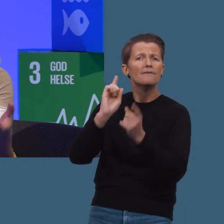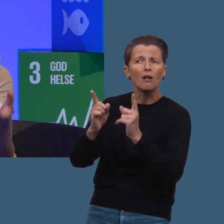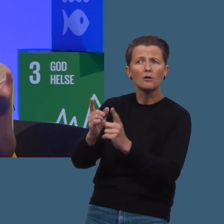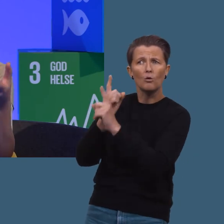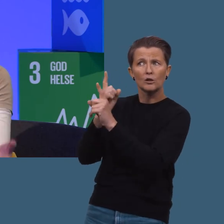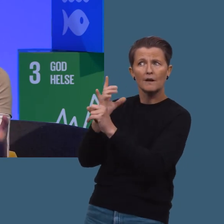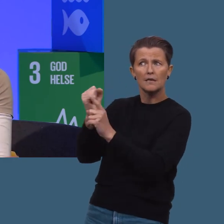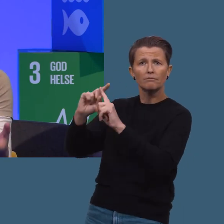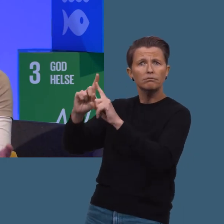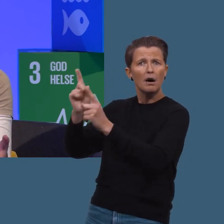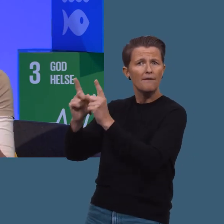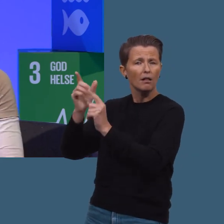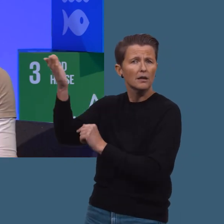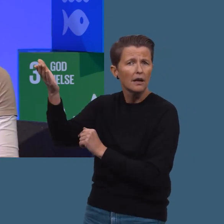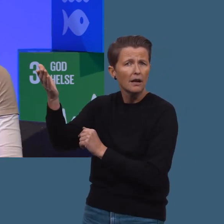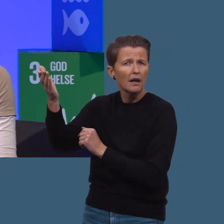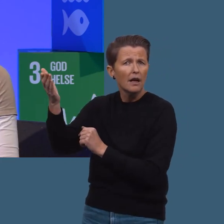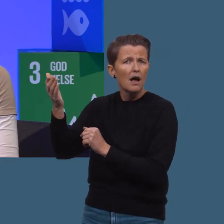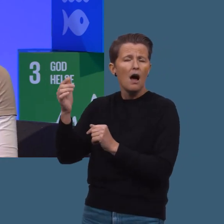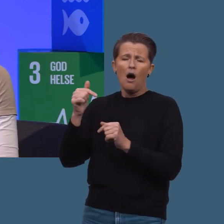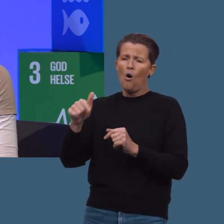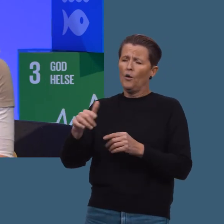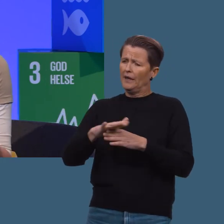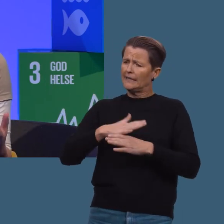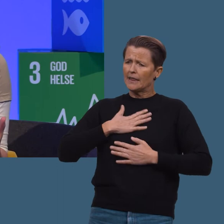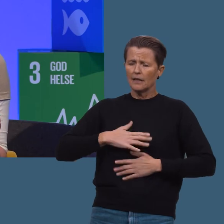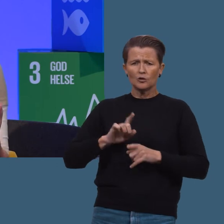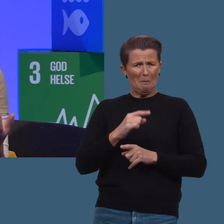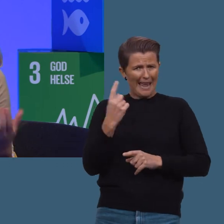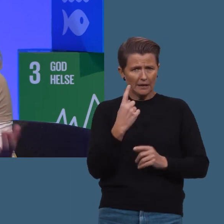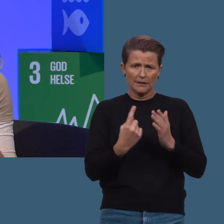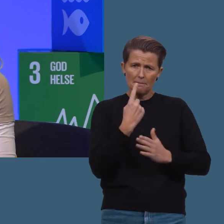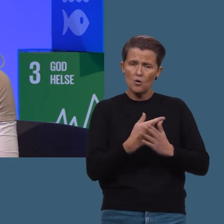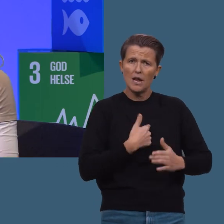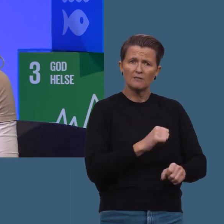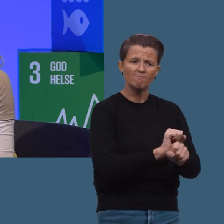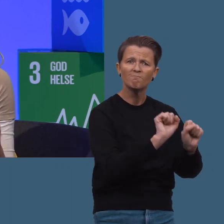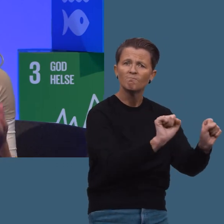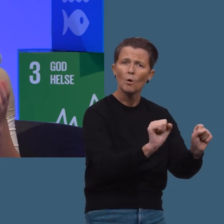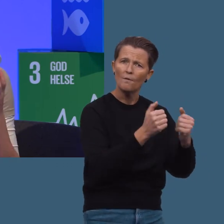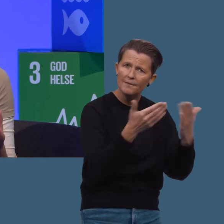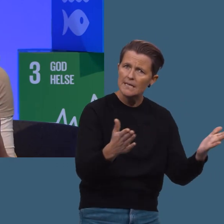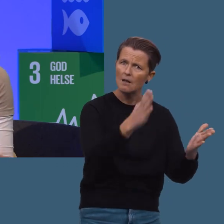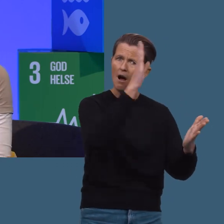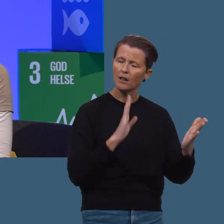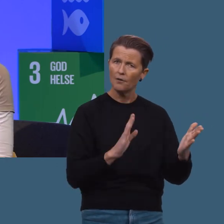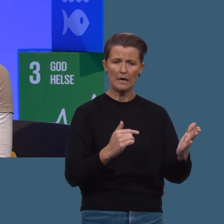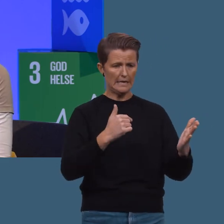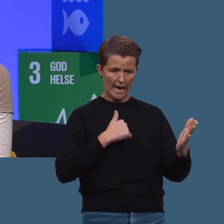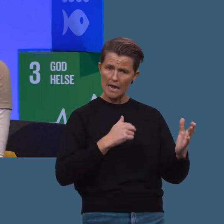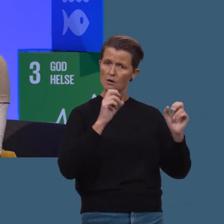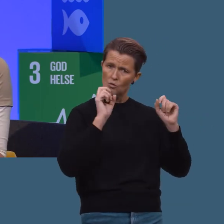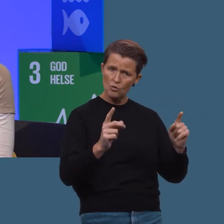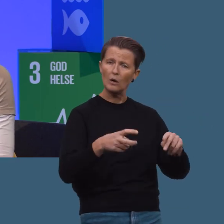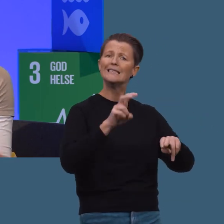valgene og konsekvensen av de valgene. Og da kjennes det iblant som eneste utvei for å virkelig vise alvorlig situasjonen, at jeg